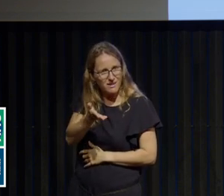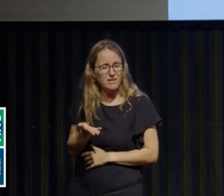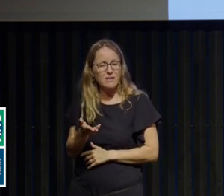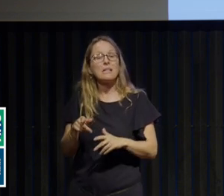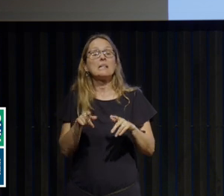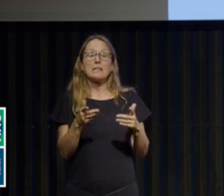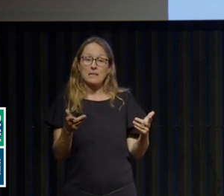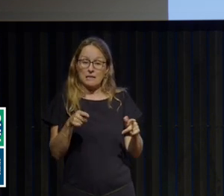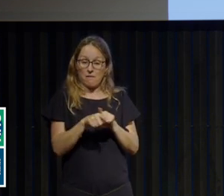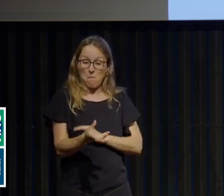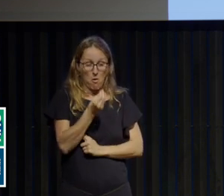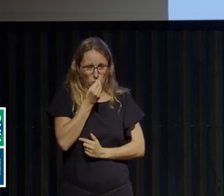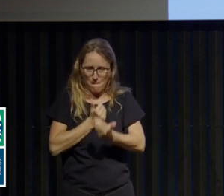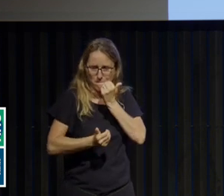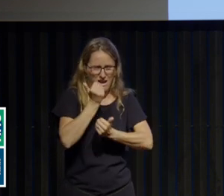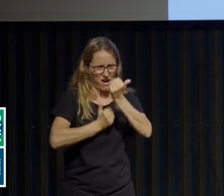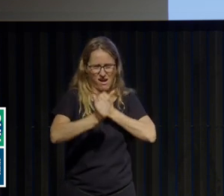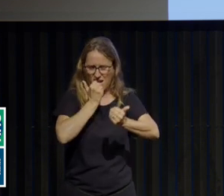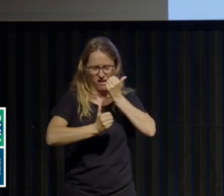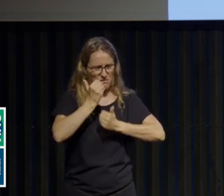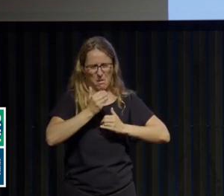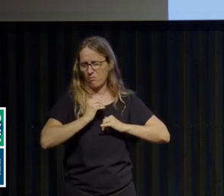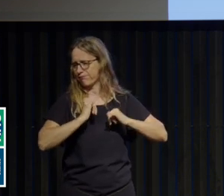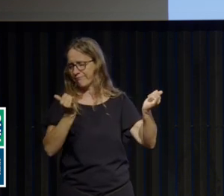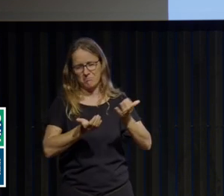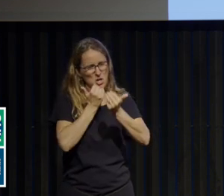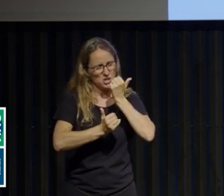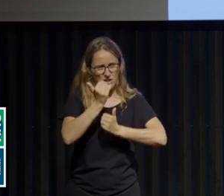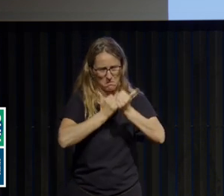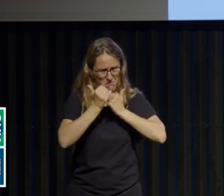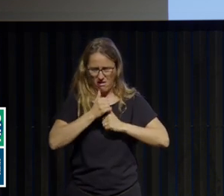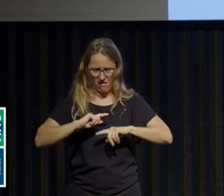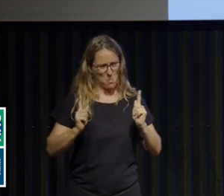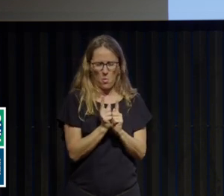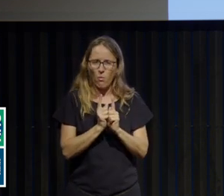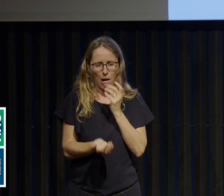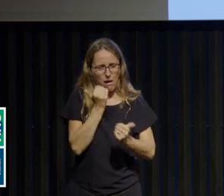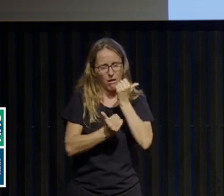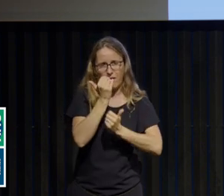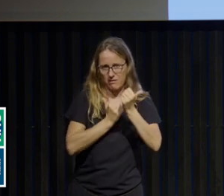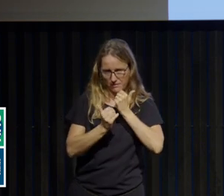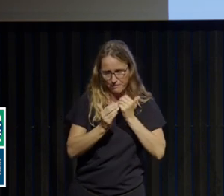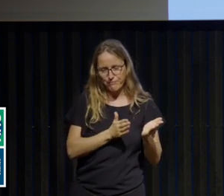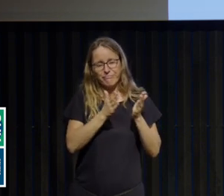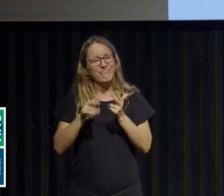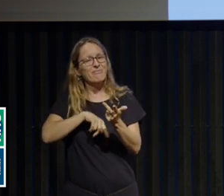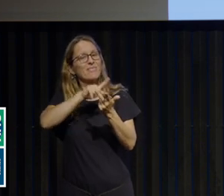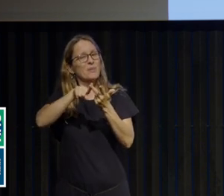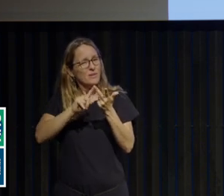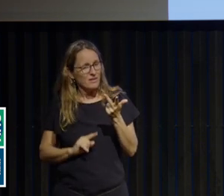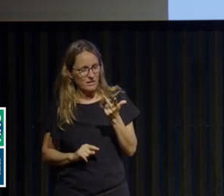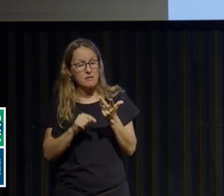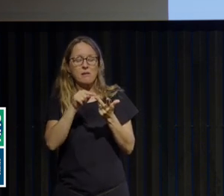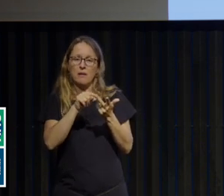la prise alimentaire très importante dans un temps limité. Et puis, l'hyperphagie ou l'hyperphagie